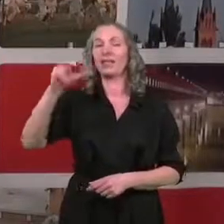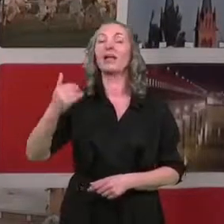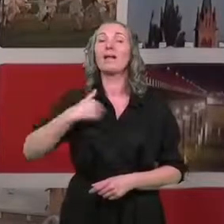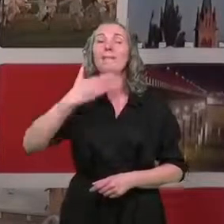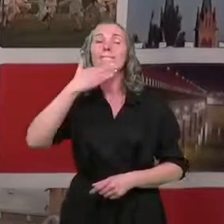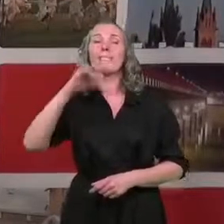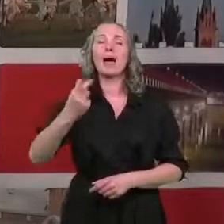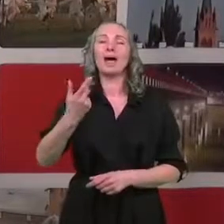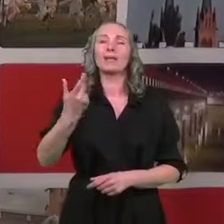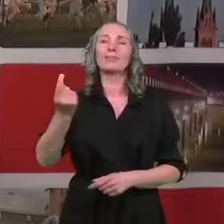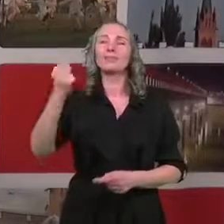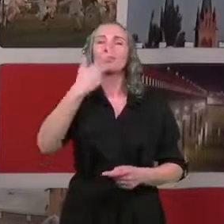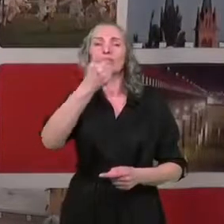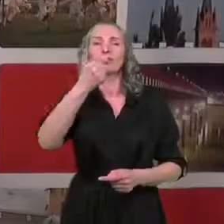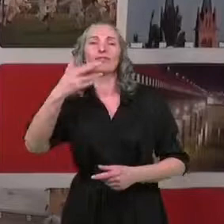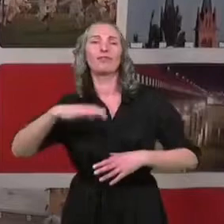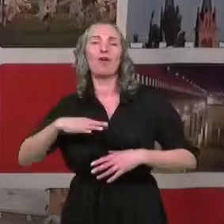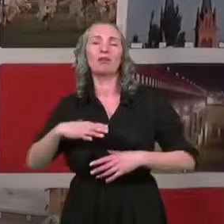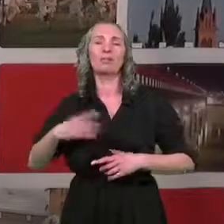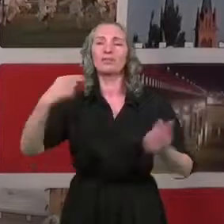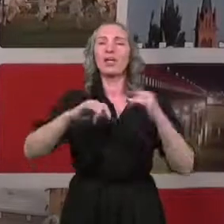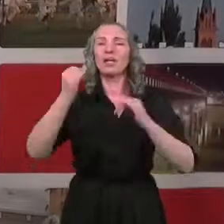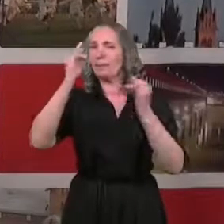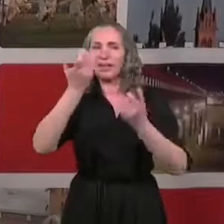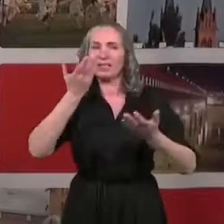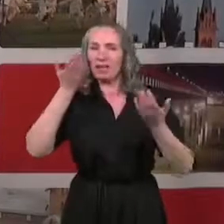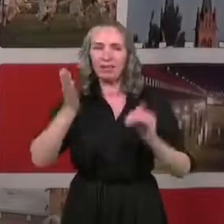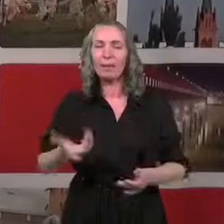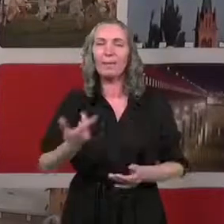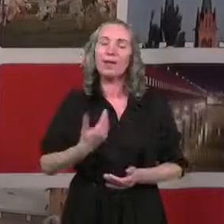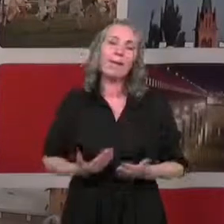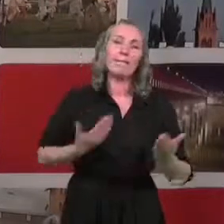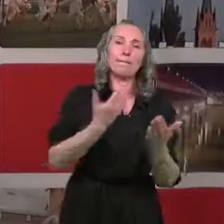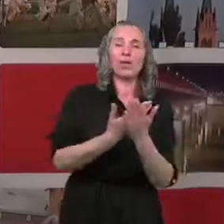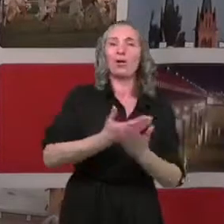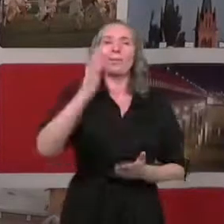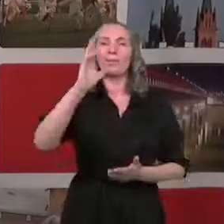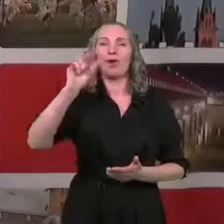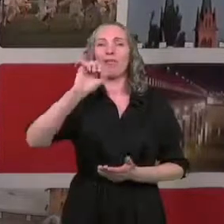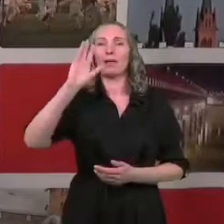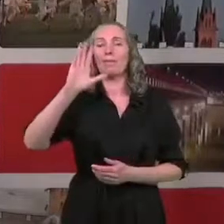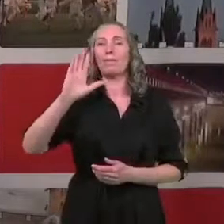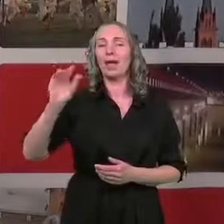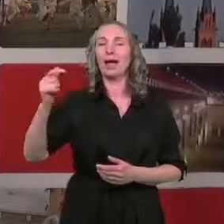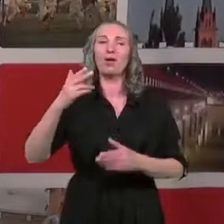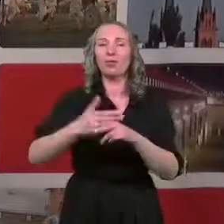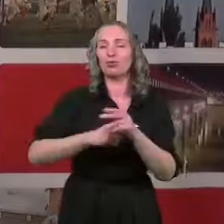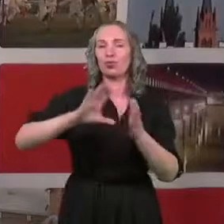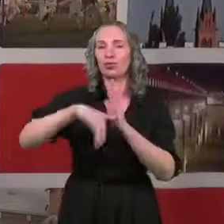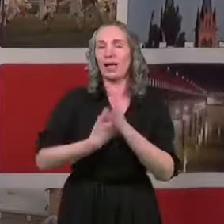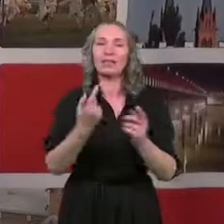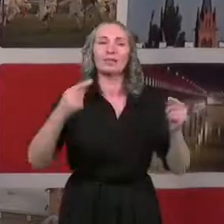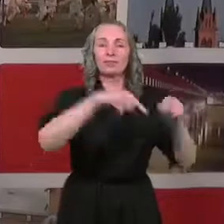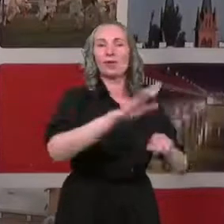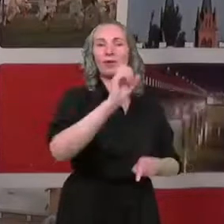majówkę we Włocławku nie będzie żadnych imprez z powodu pandemii, ale proponuję chociaż, Browar B razem z Urzędem Miasta zorganizował w Browarze